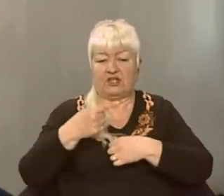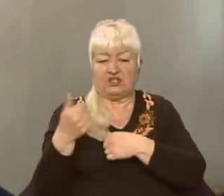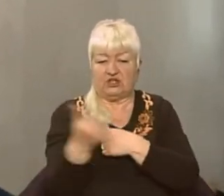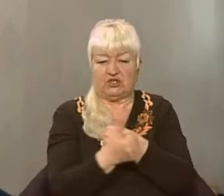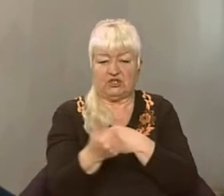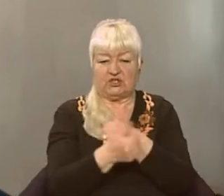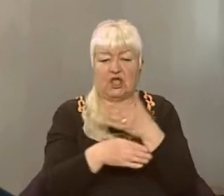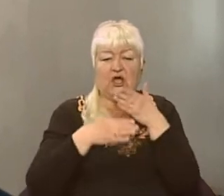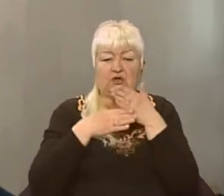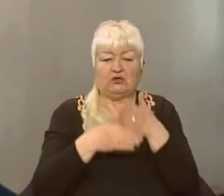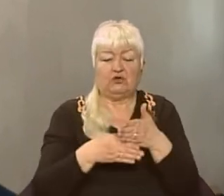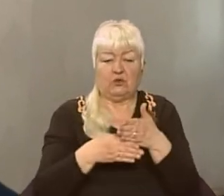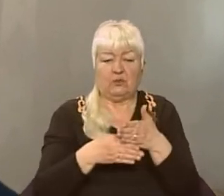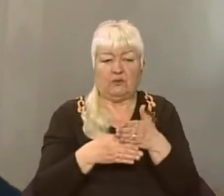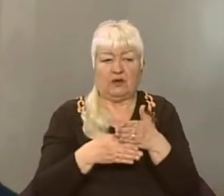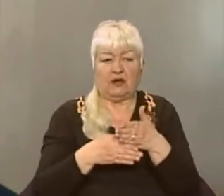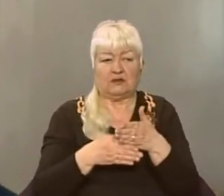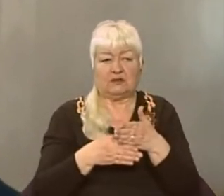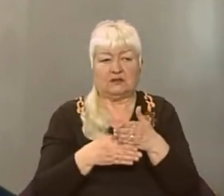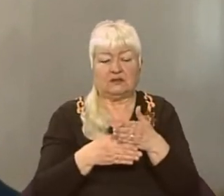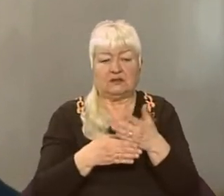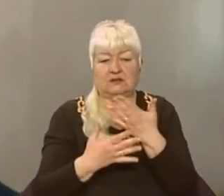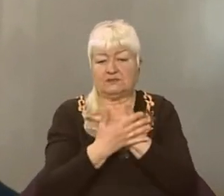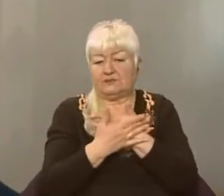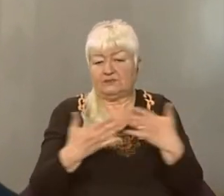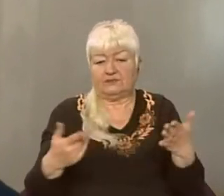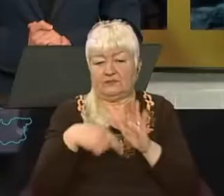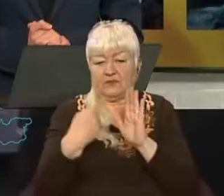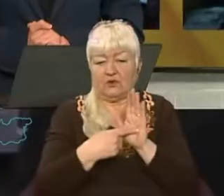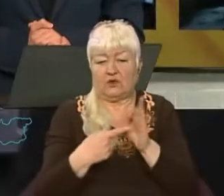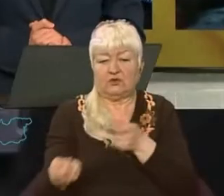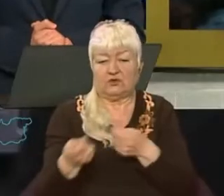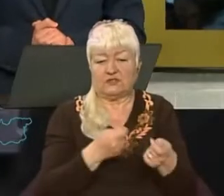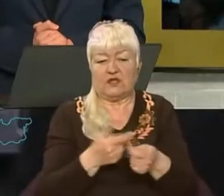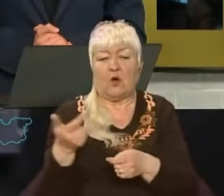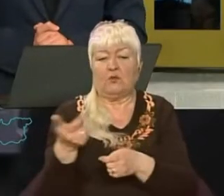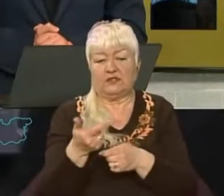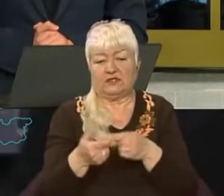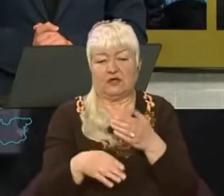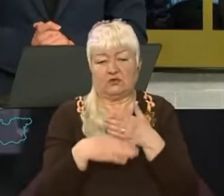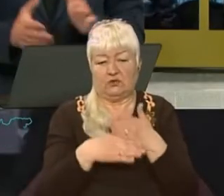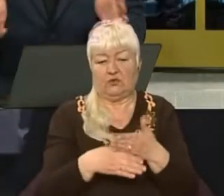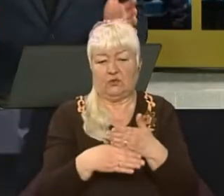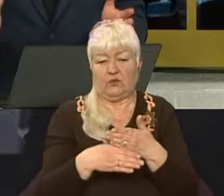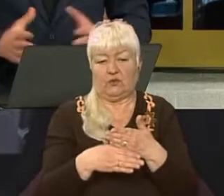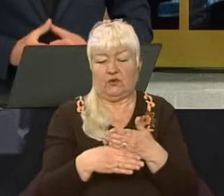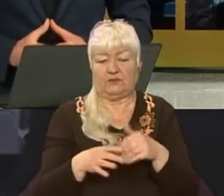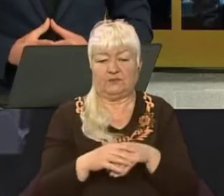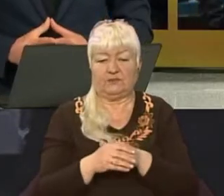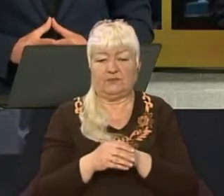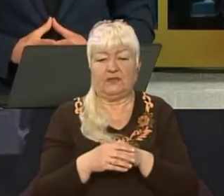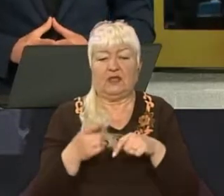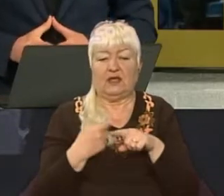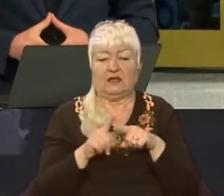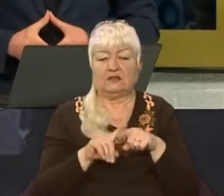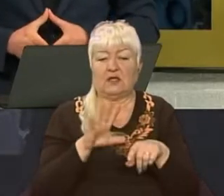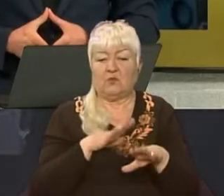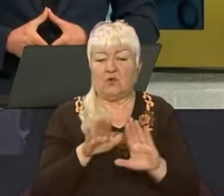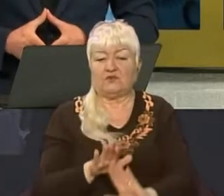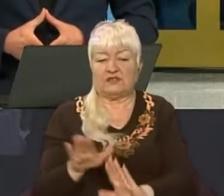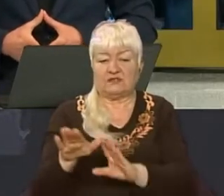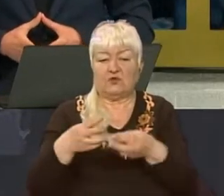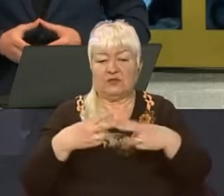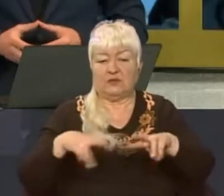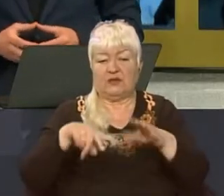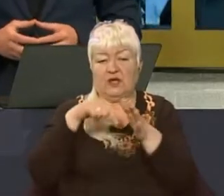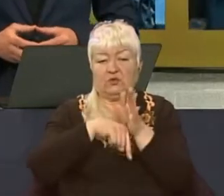війни, допомагати з самого широкого кола питань, аж до доставки гуманітарної допомоги. Важкодоступні регіони. Дуже дякую. Це був заступник